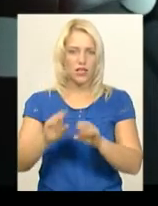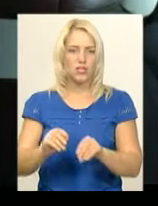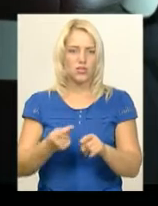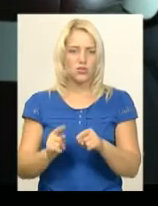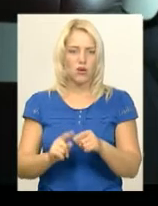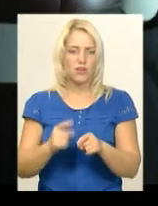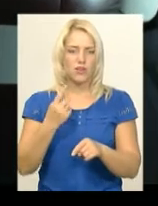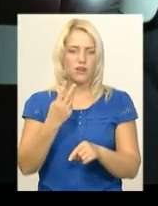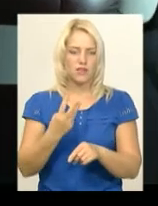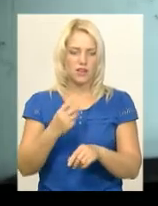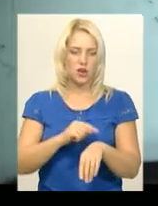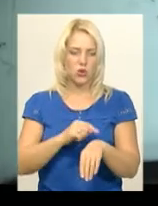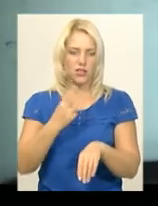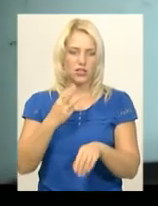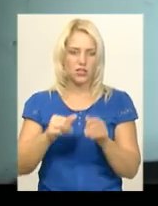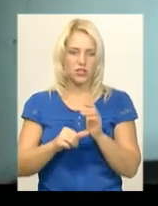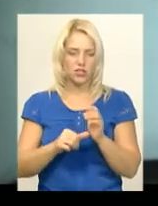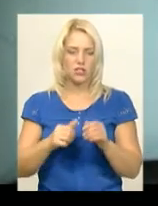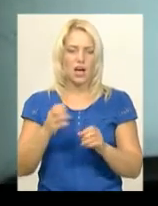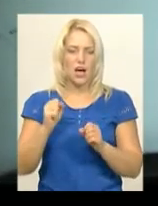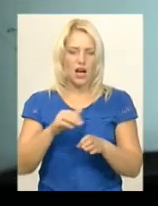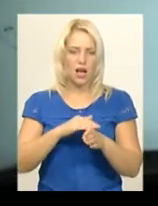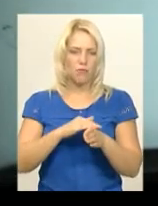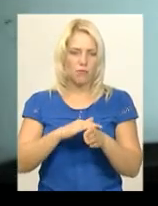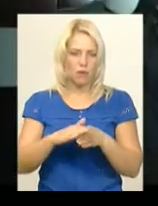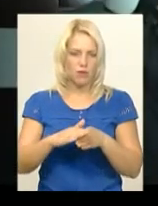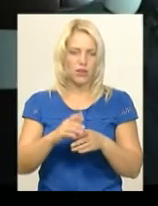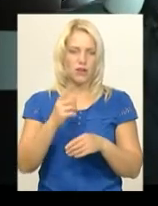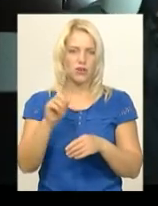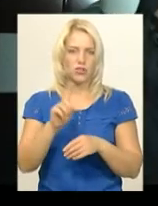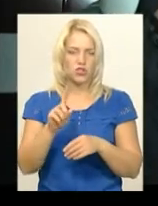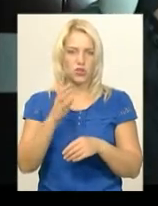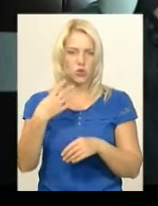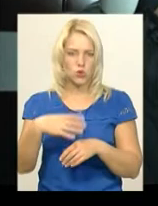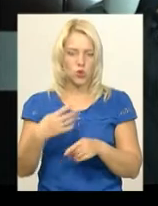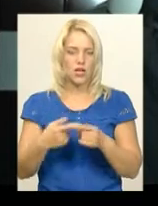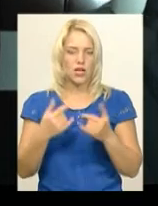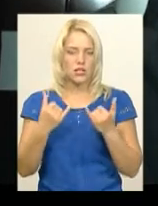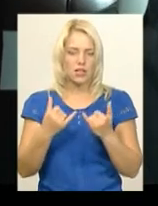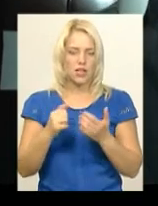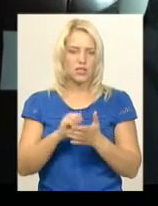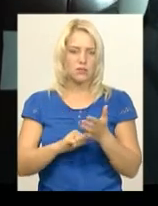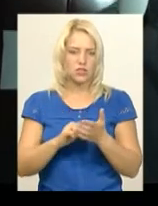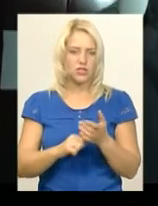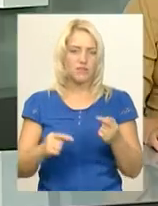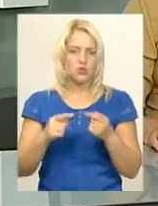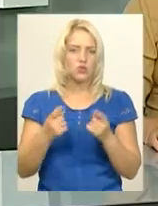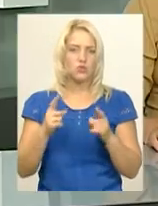36 хвилин, а повна ліквідація наступила близько першої години 40 хвилин. Причина пожежі на даний момент встановлюється.